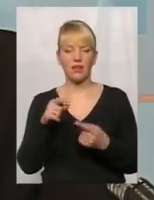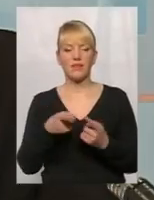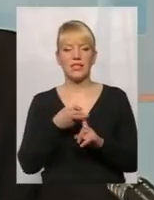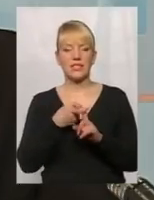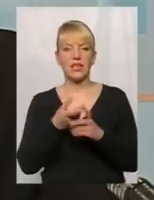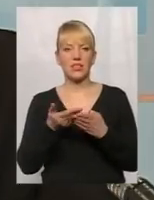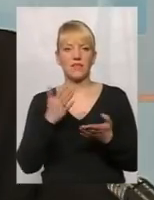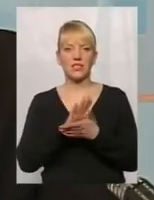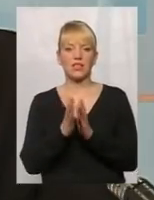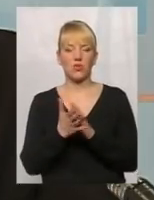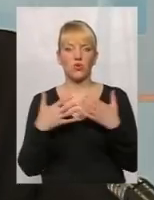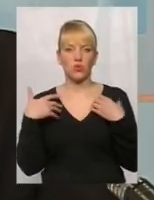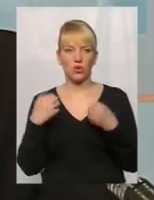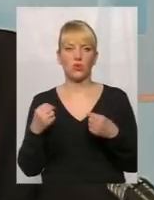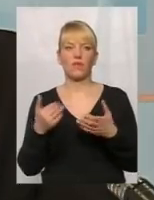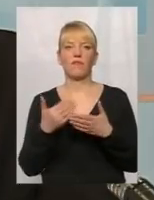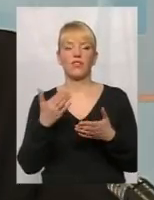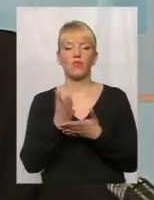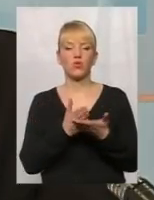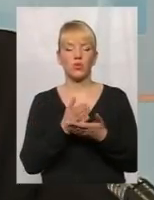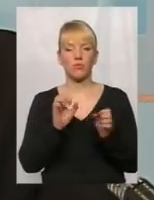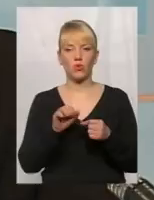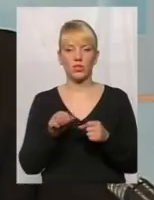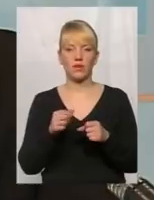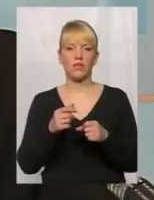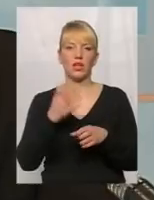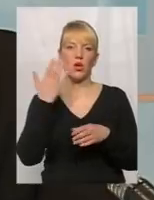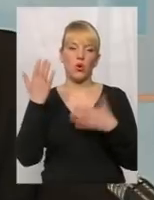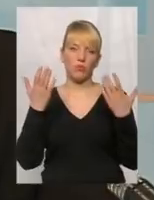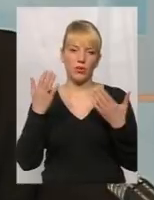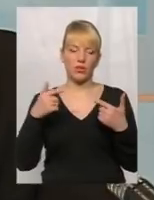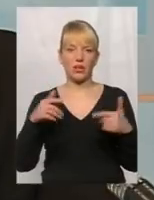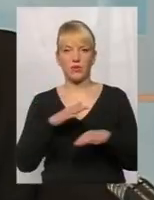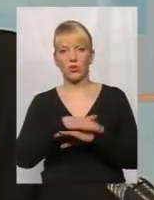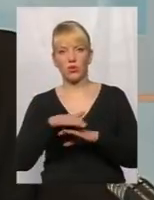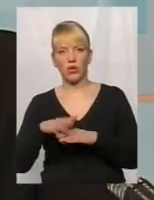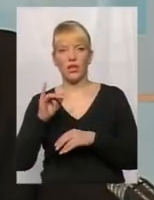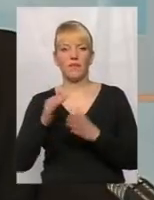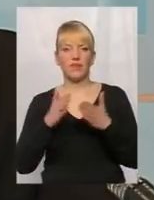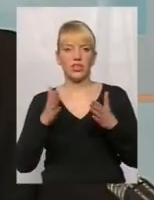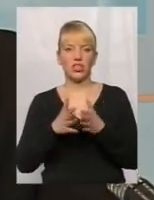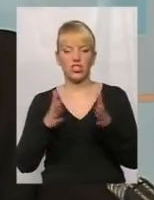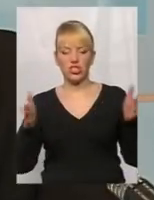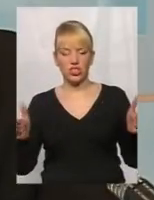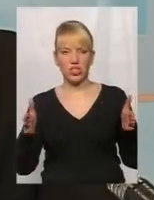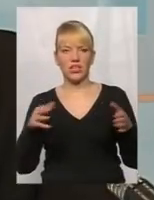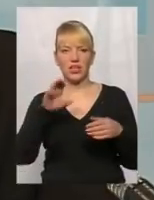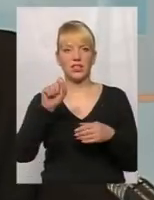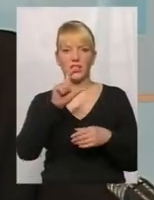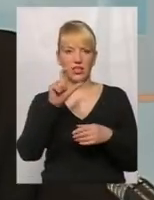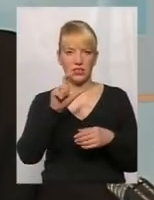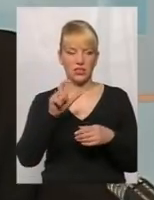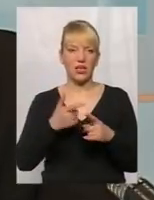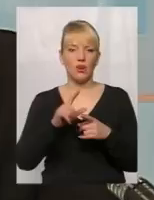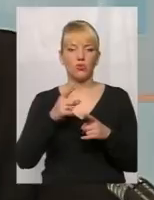стану здоров'я, від функціональної можливості нижних вершних кінцівки, від ширини тазобідрівного сустава, тому